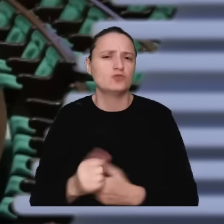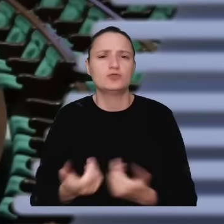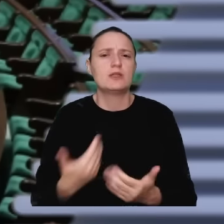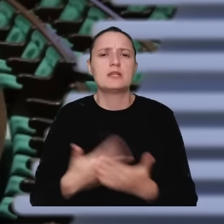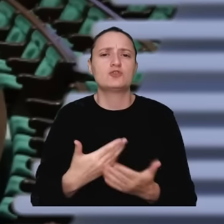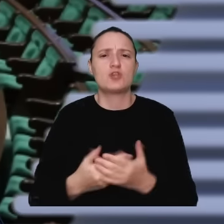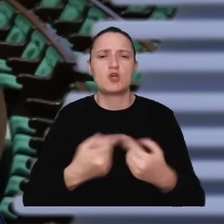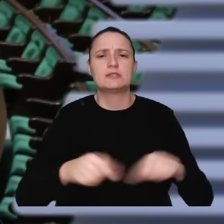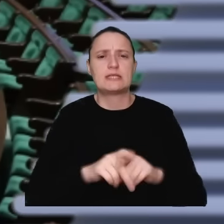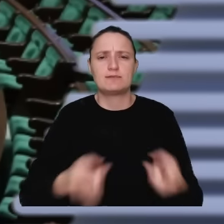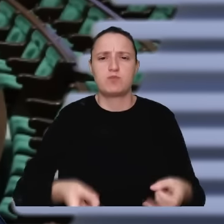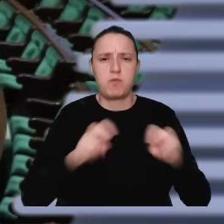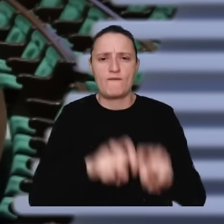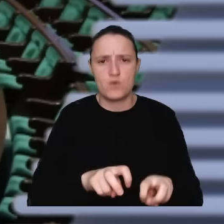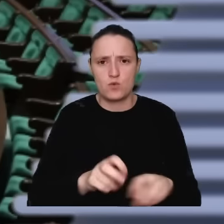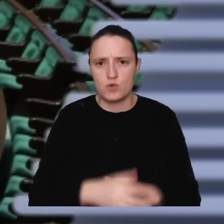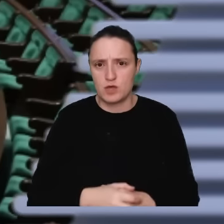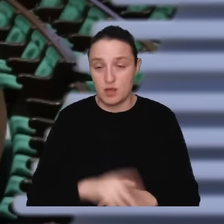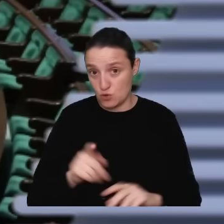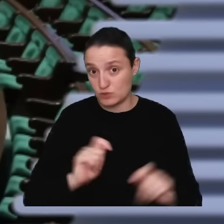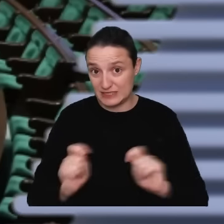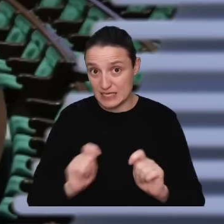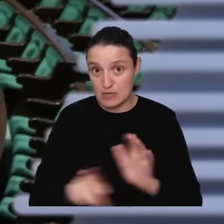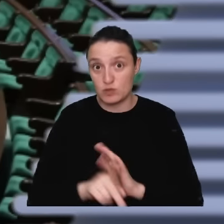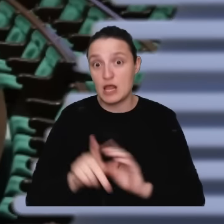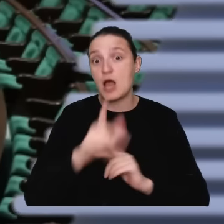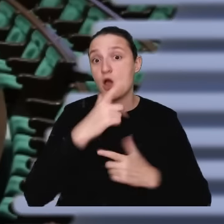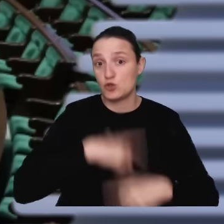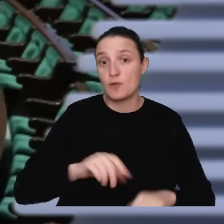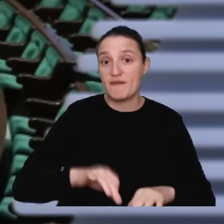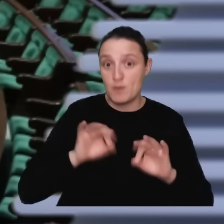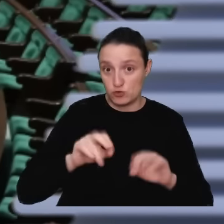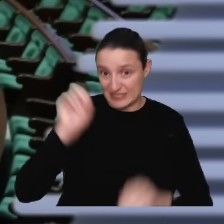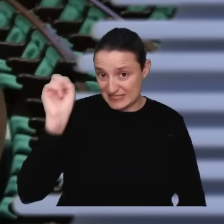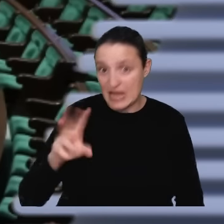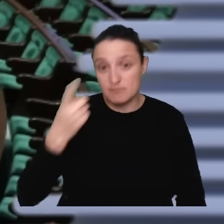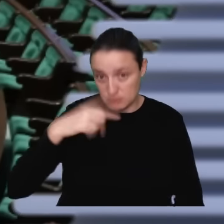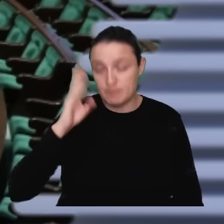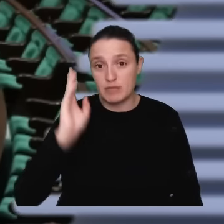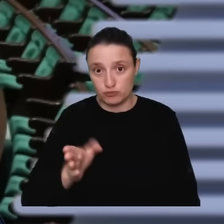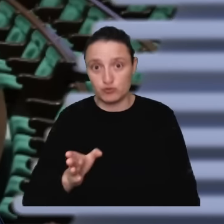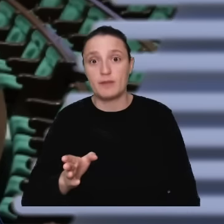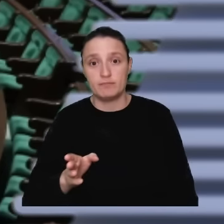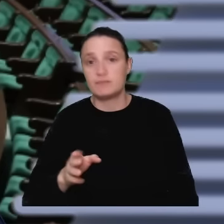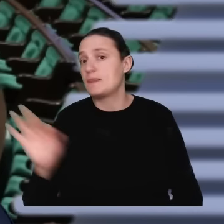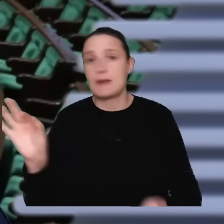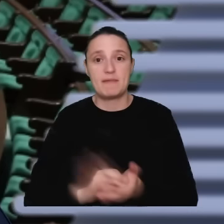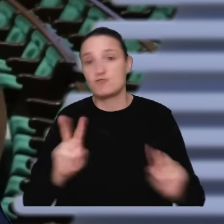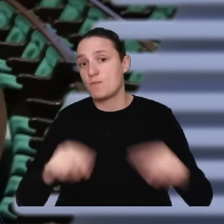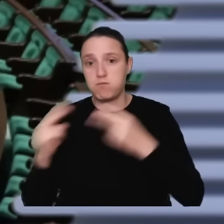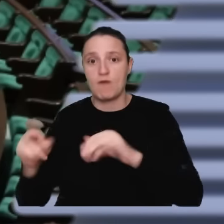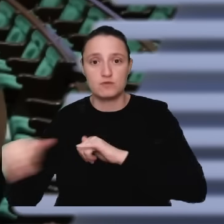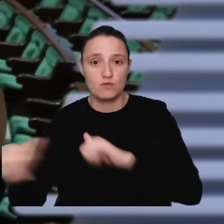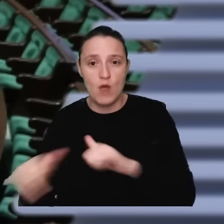zespołu? Czy to ma być taki sygnał do wyborców? Tak, teraz będziemy rozliczać. Tak, na pewno jeżeli wrócimy do władzy, to